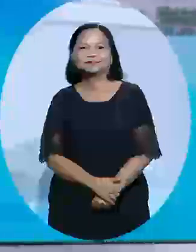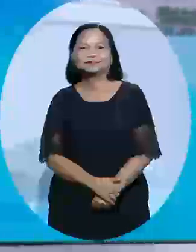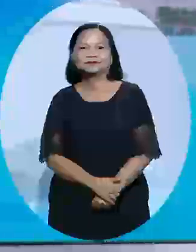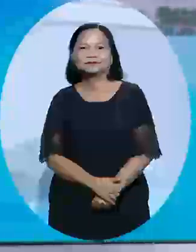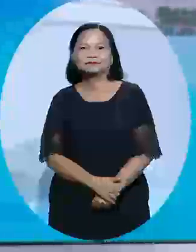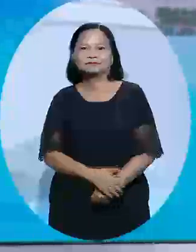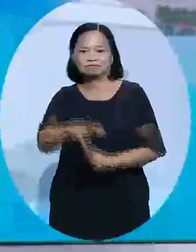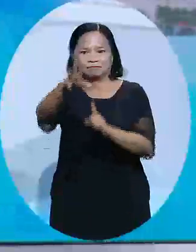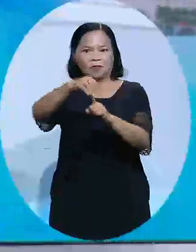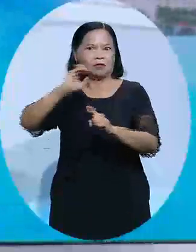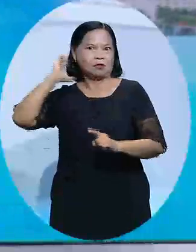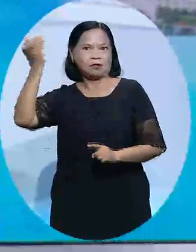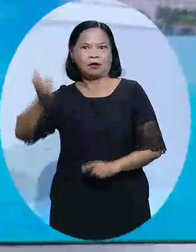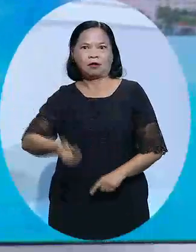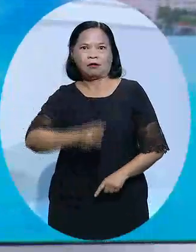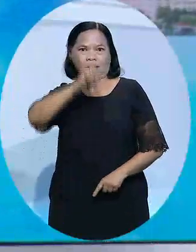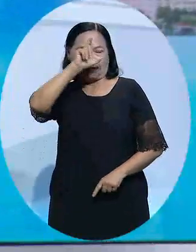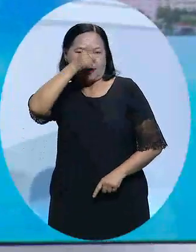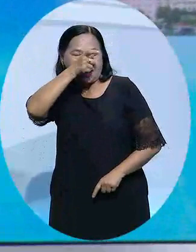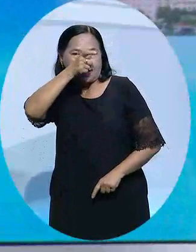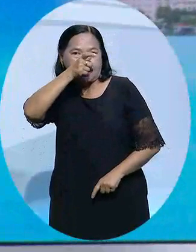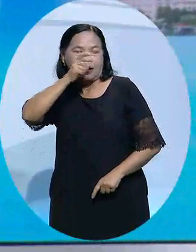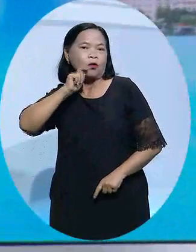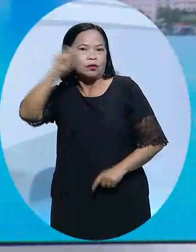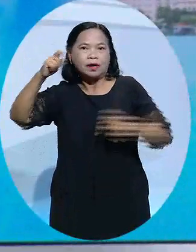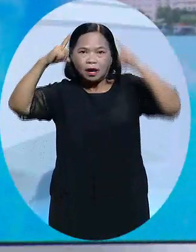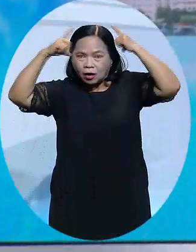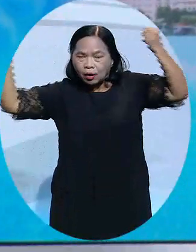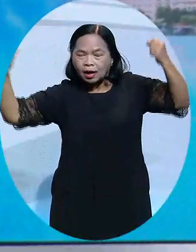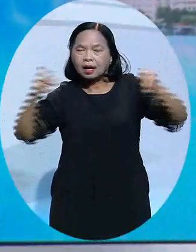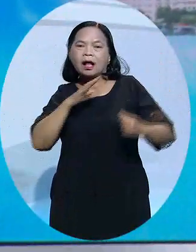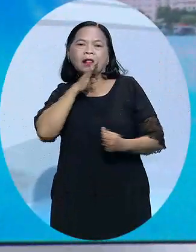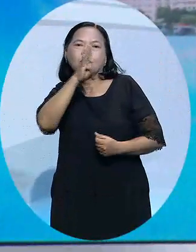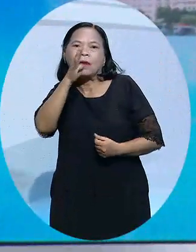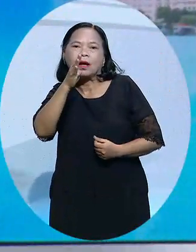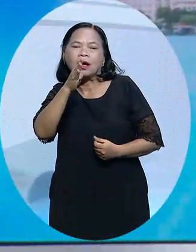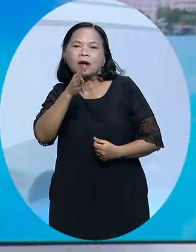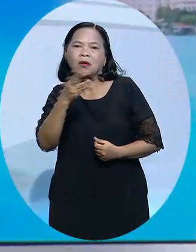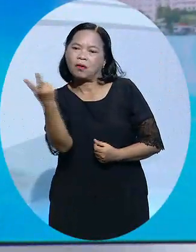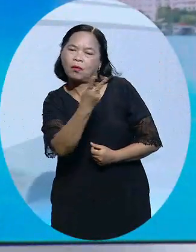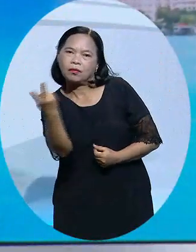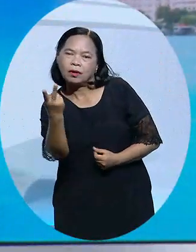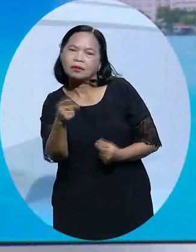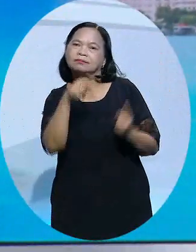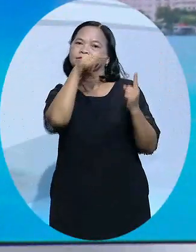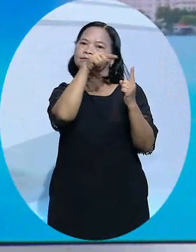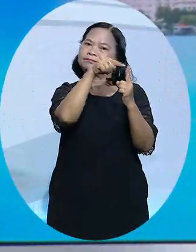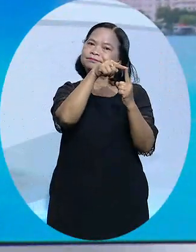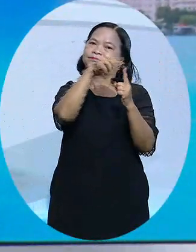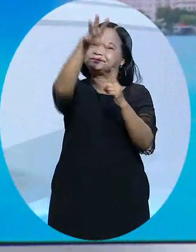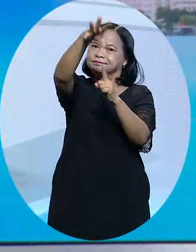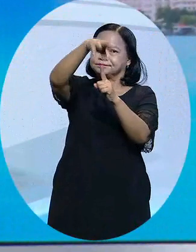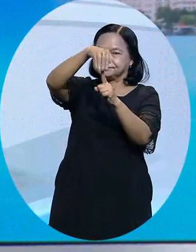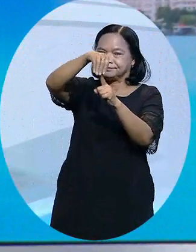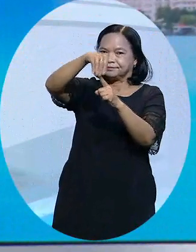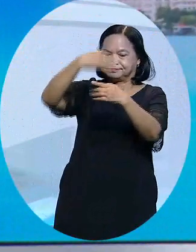Tình Thế Giới Giới chức Nga và Ukraine đã thông báo vòng đàm phán mới giữa hai bên sẽ được tổ chức theo hình thức trực tiếp. Thông tin trên được